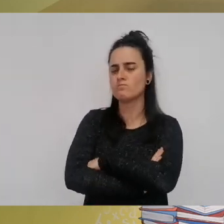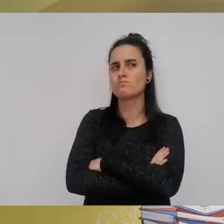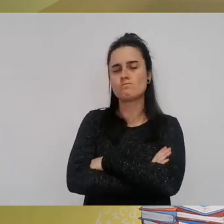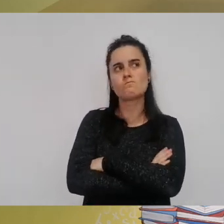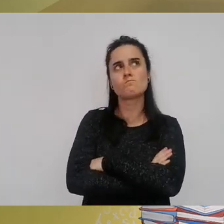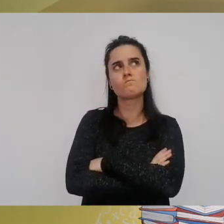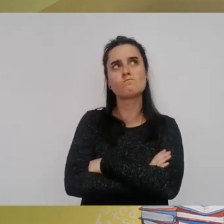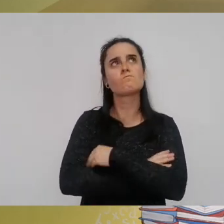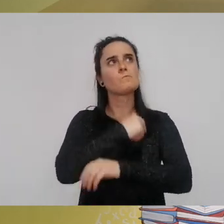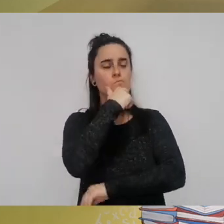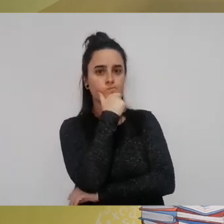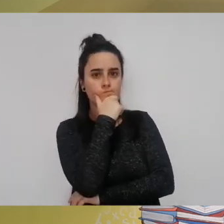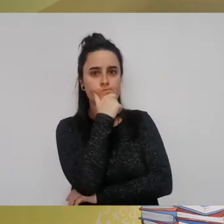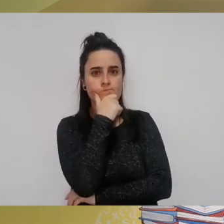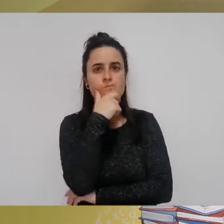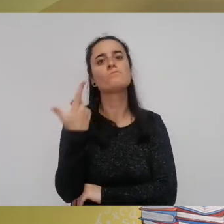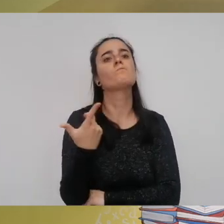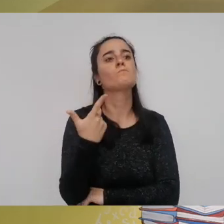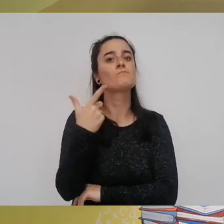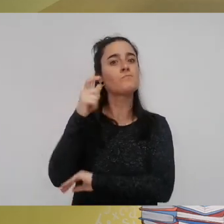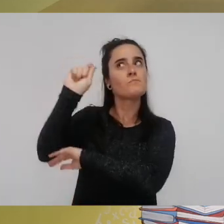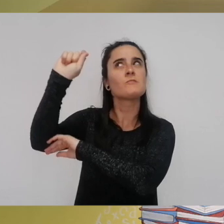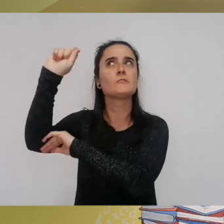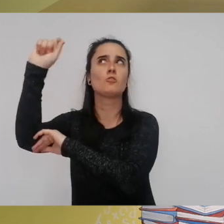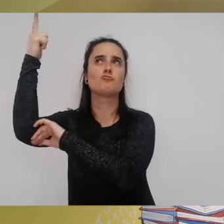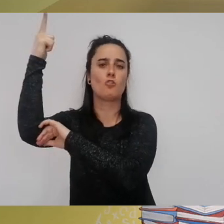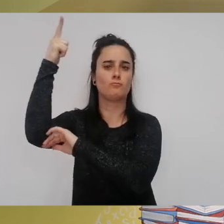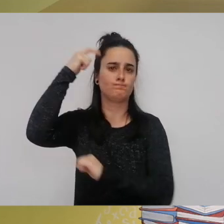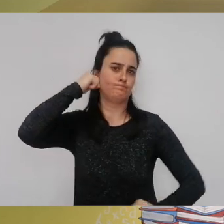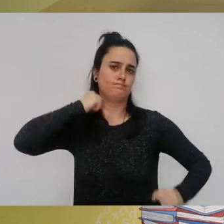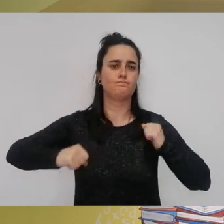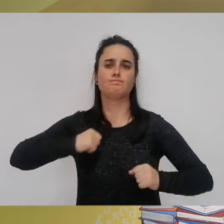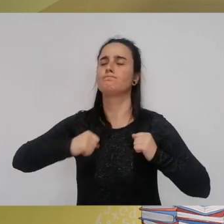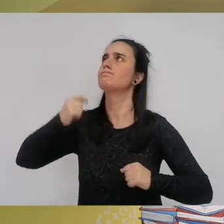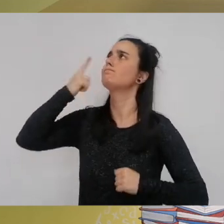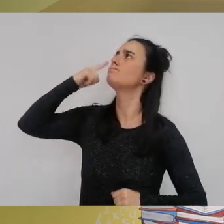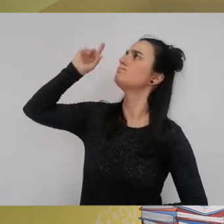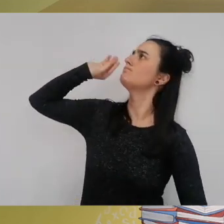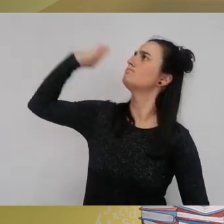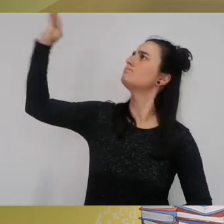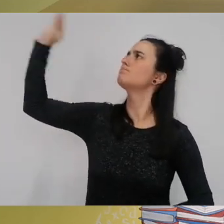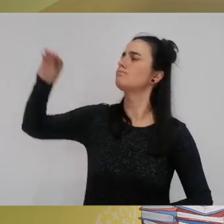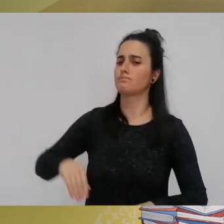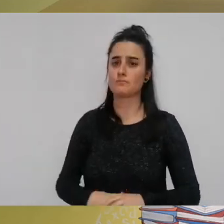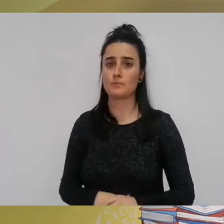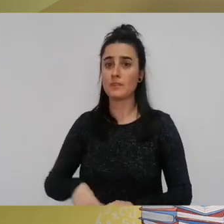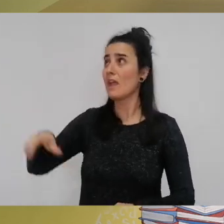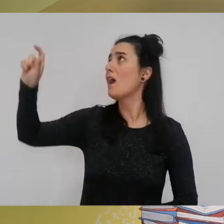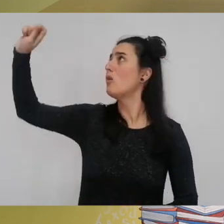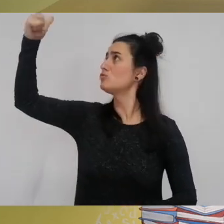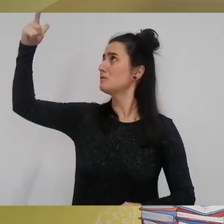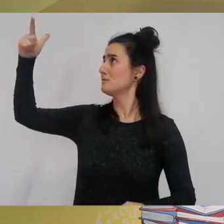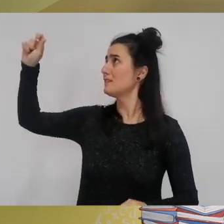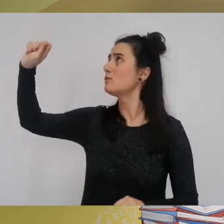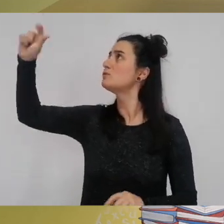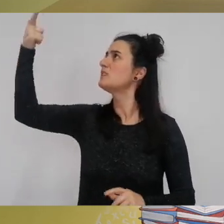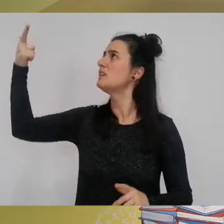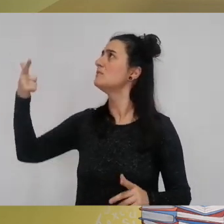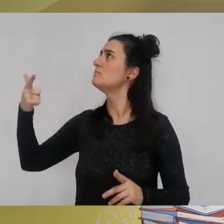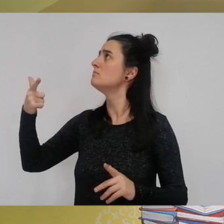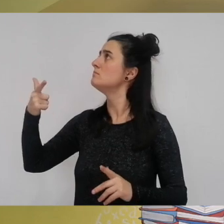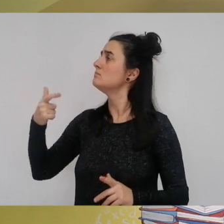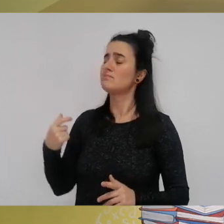horregatik amantre euskia rengana joan ziren eta onela esan zioten eguzki,